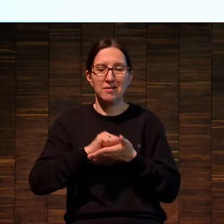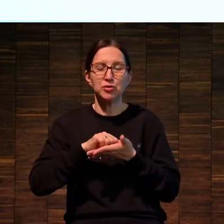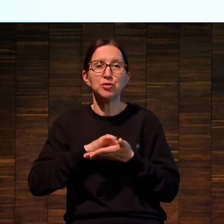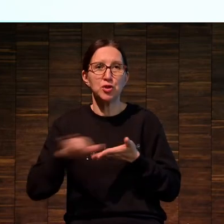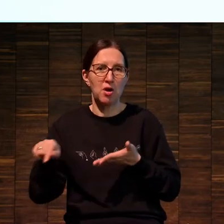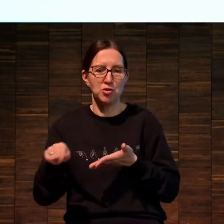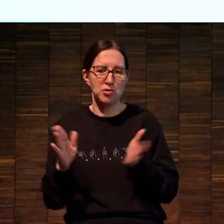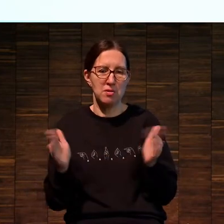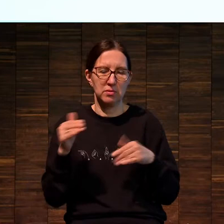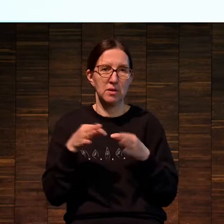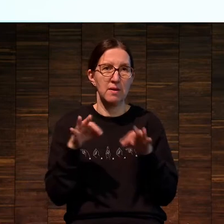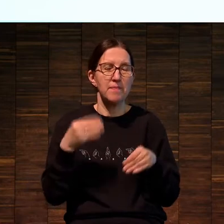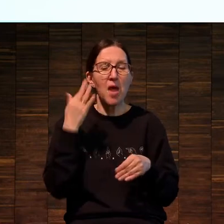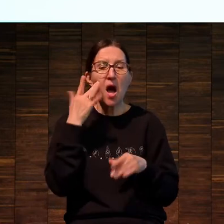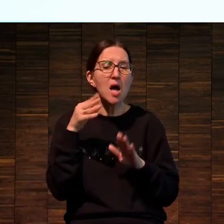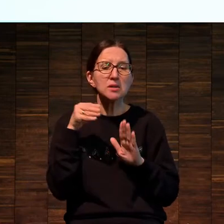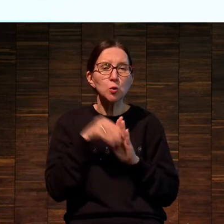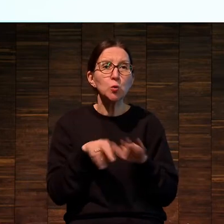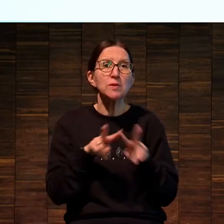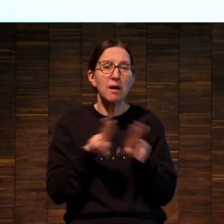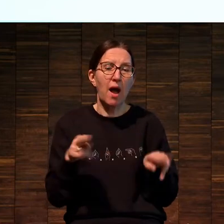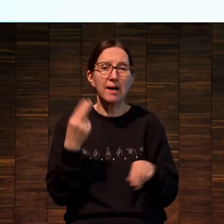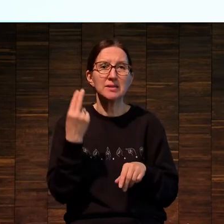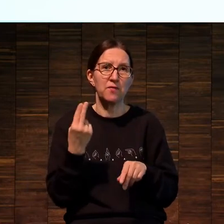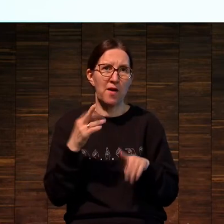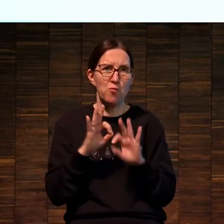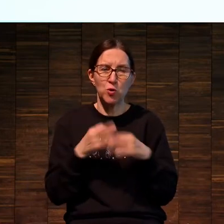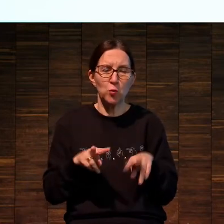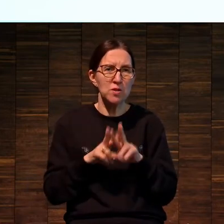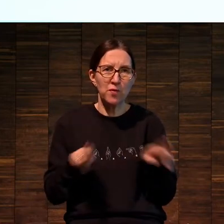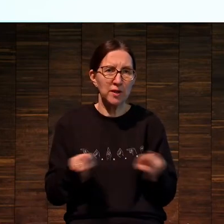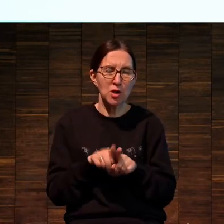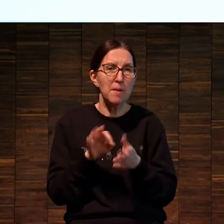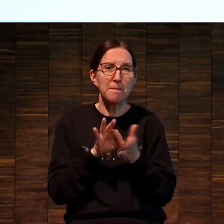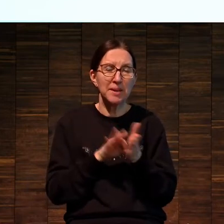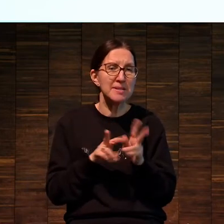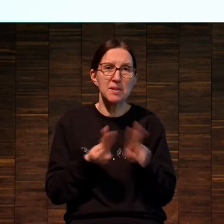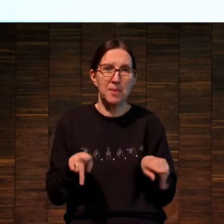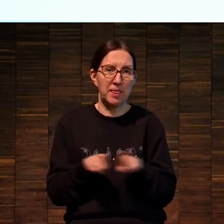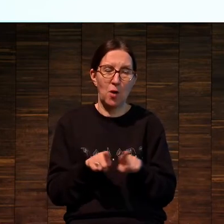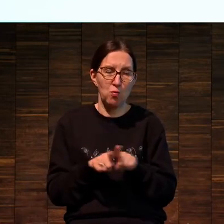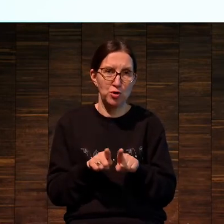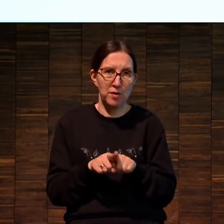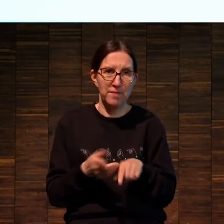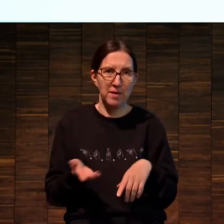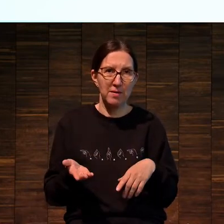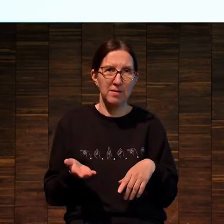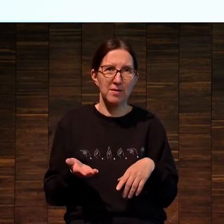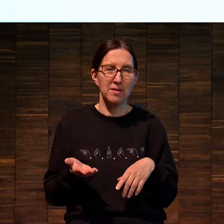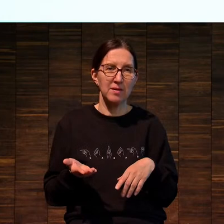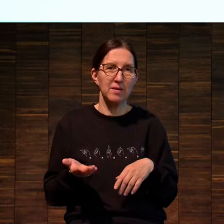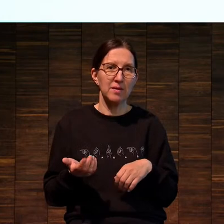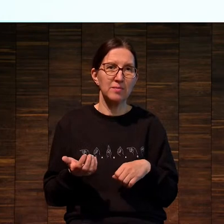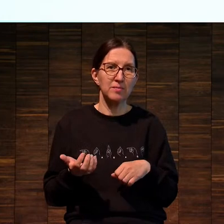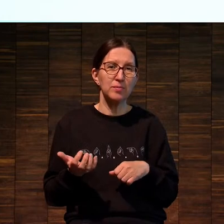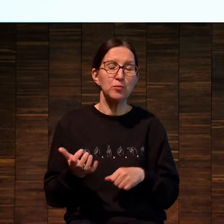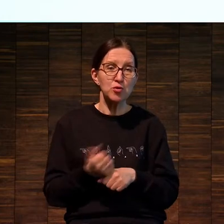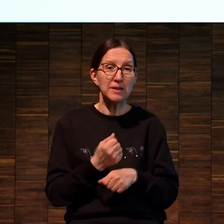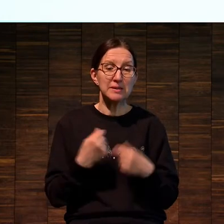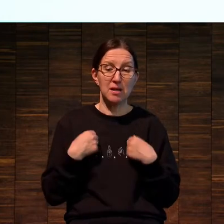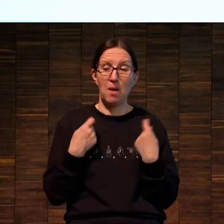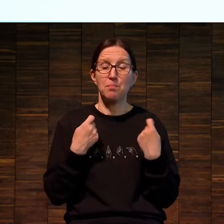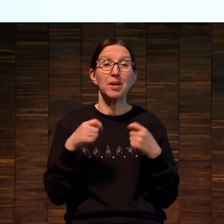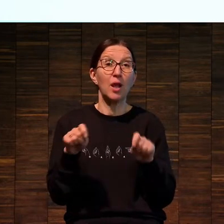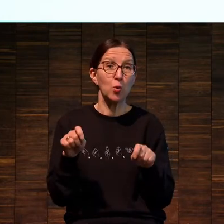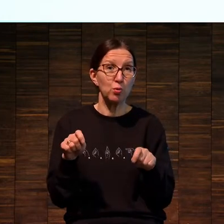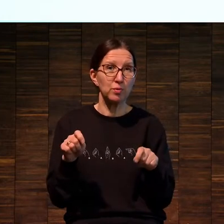Суть в печатной графике, так же, как в цифровом искусстве. И принцип он такой же, что ты продаешь...